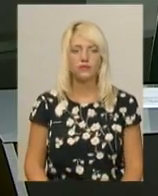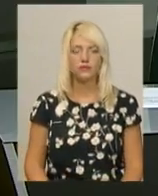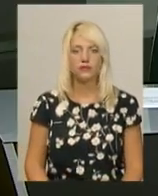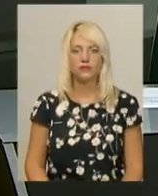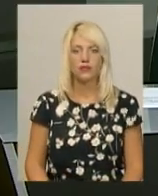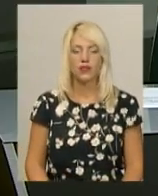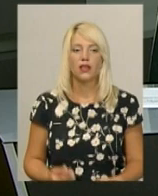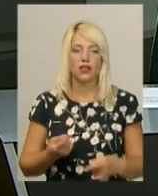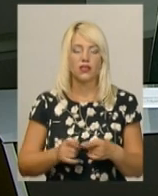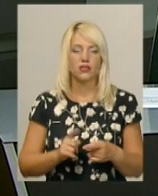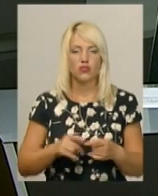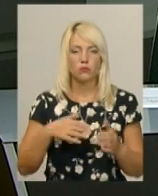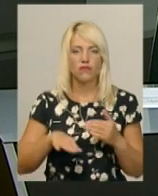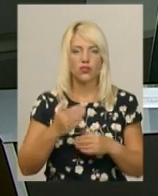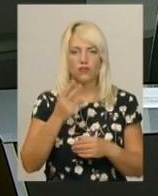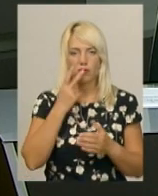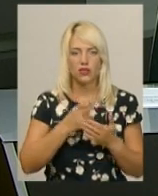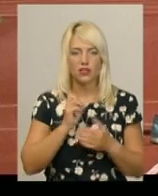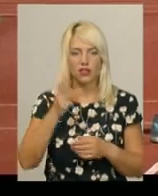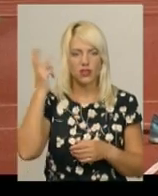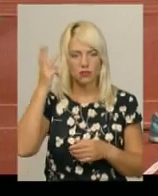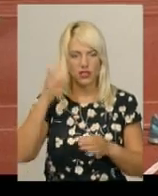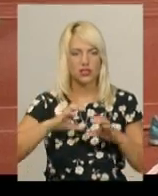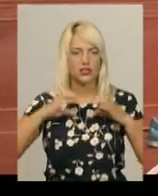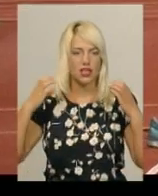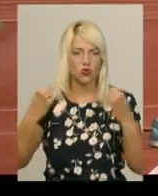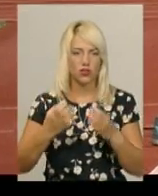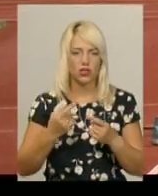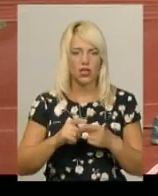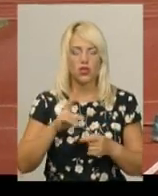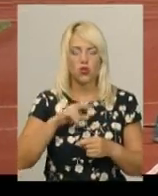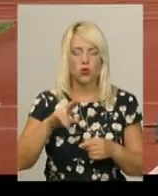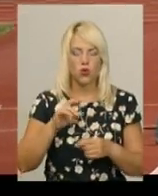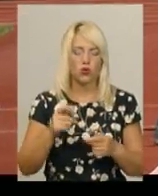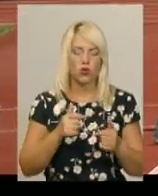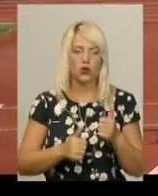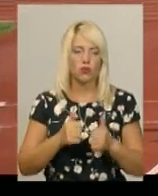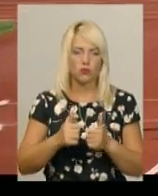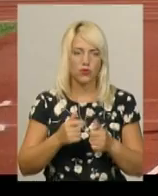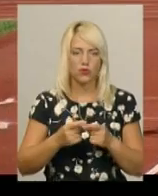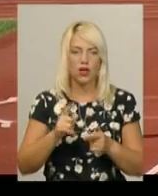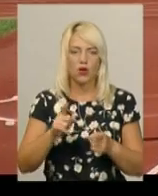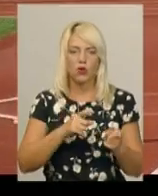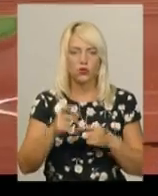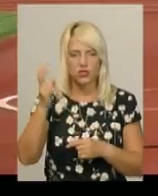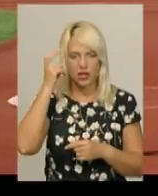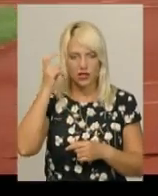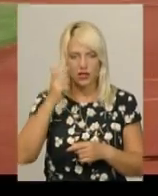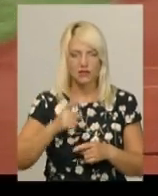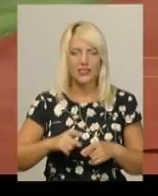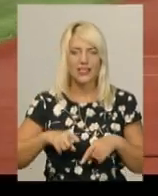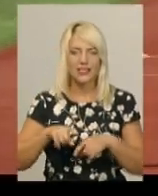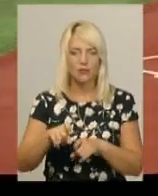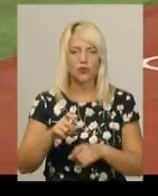На цьому відео ви бачите, як на Хмельницькому стадіоні Поділля до континентальної першості готується київська стрибунка в довжину